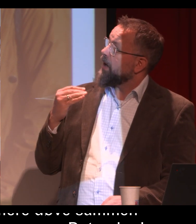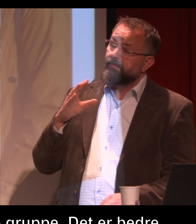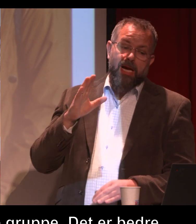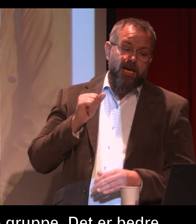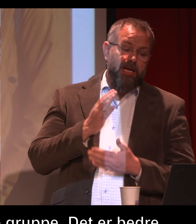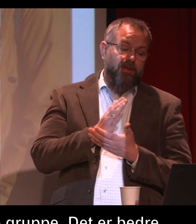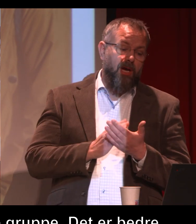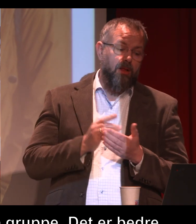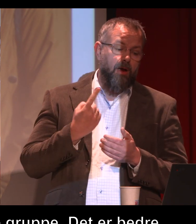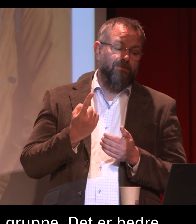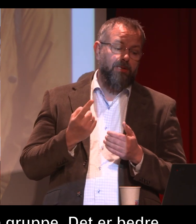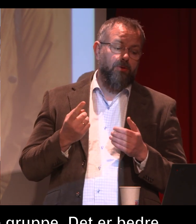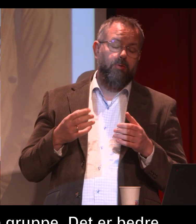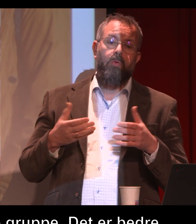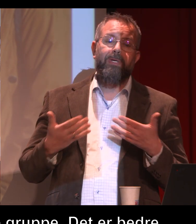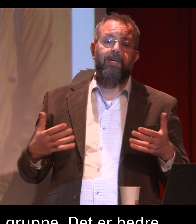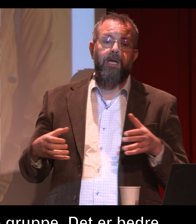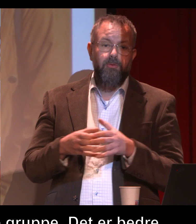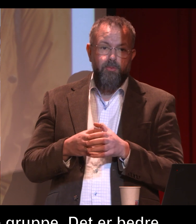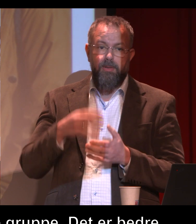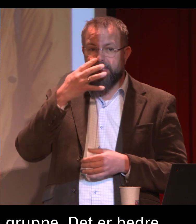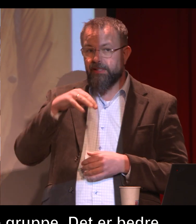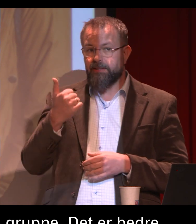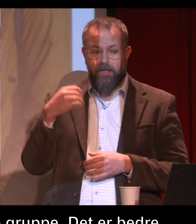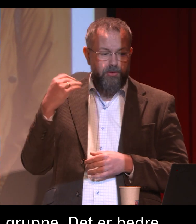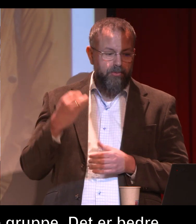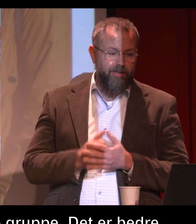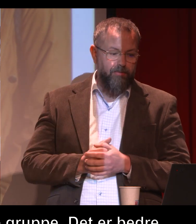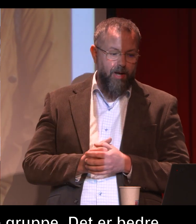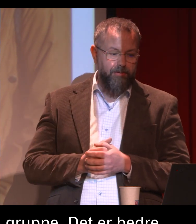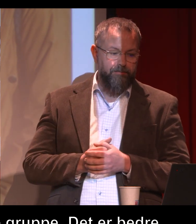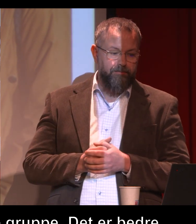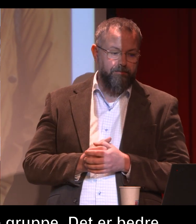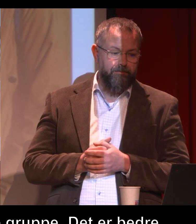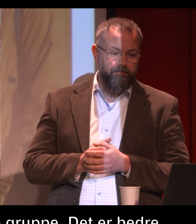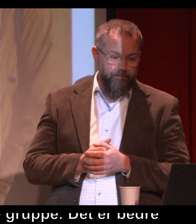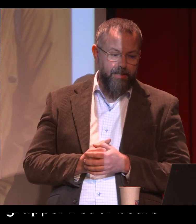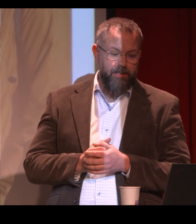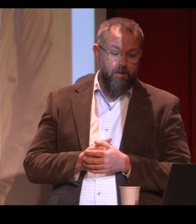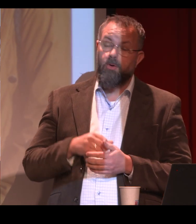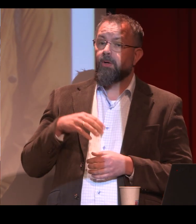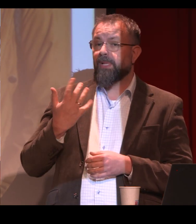De døve studentene er en del av et ordinært kull på 96 studenter.